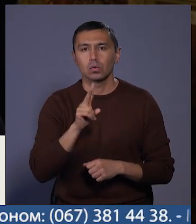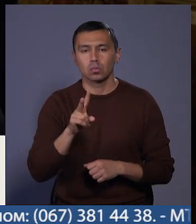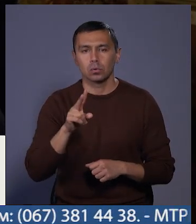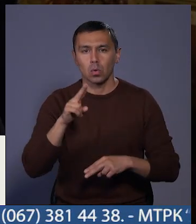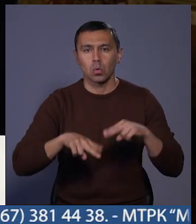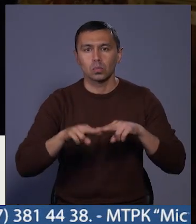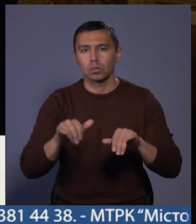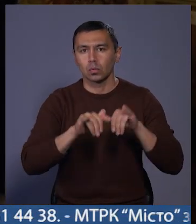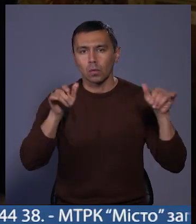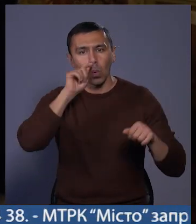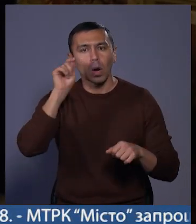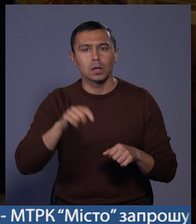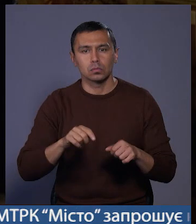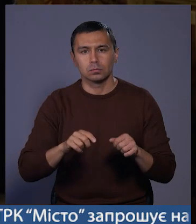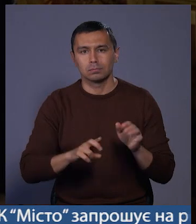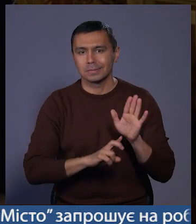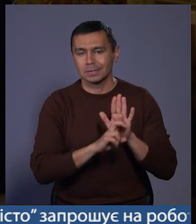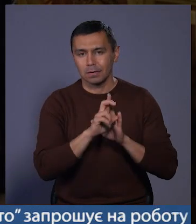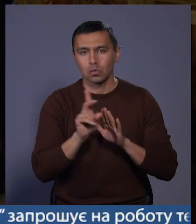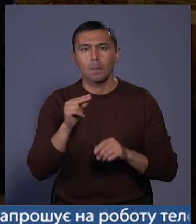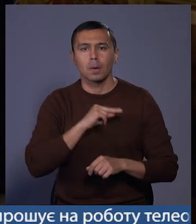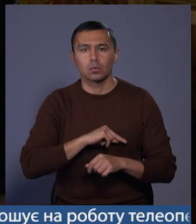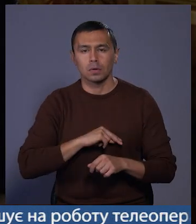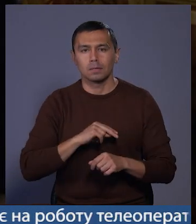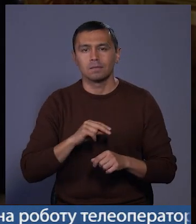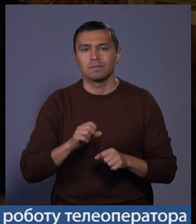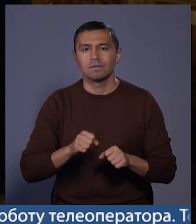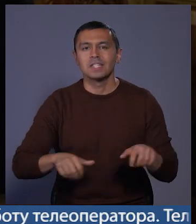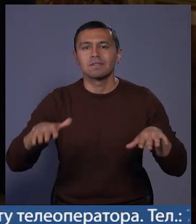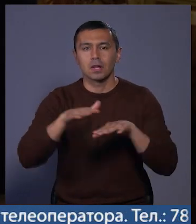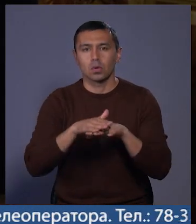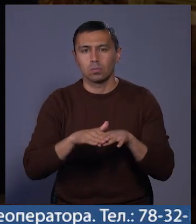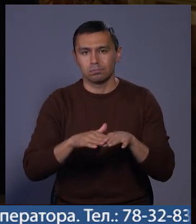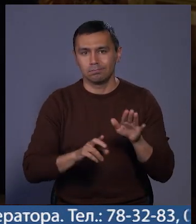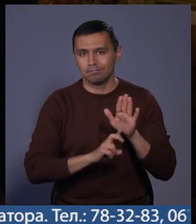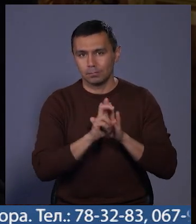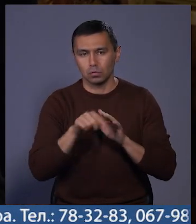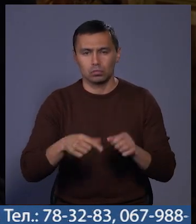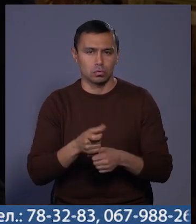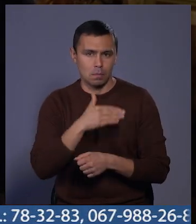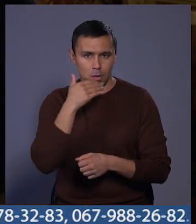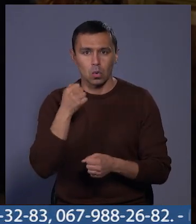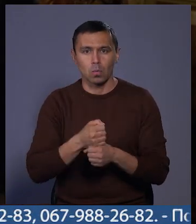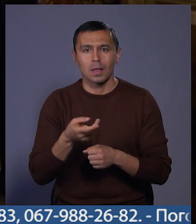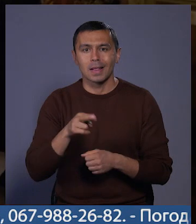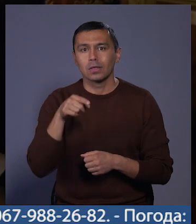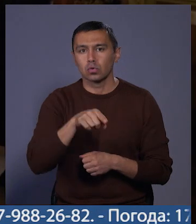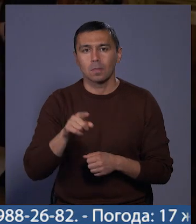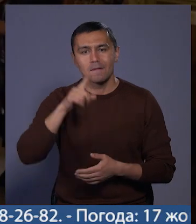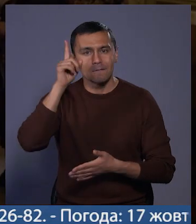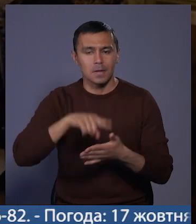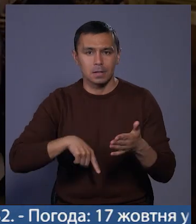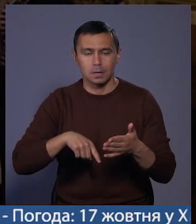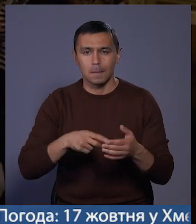розбудовує Українську церкву, хто працює у Святопокровському кафедральному соборі, бо тут дуже багато роботи, для того, щоб вірні,